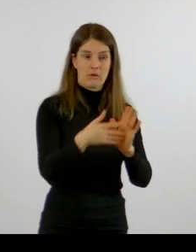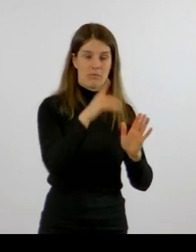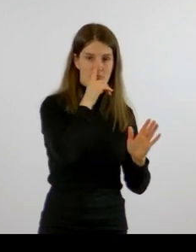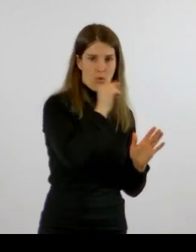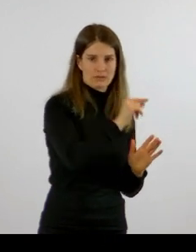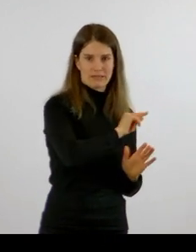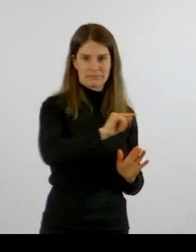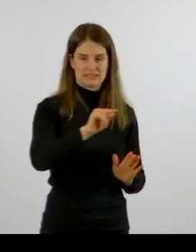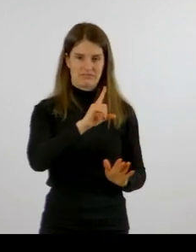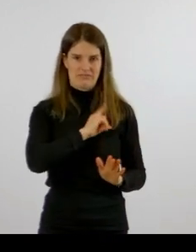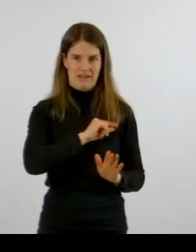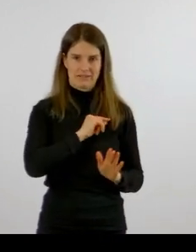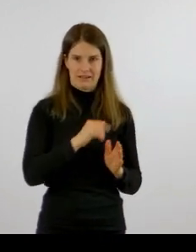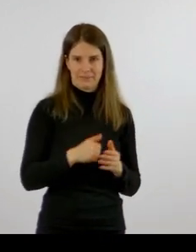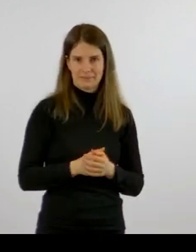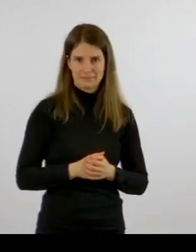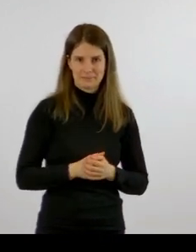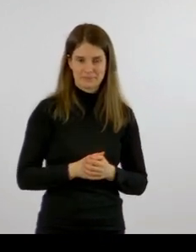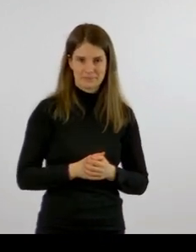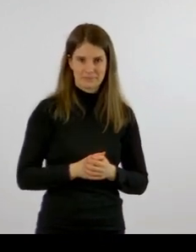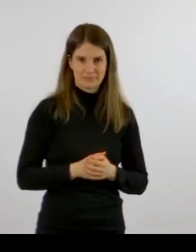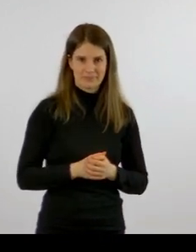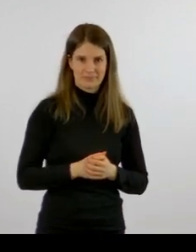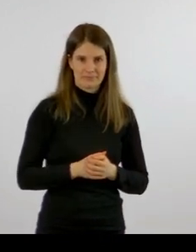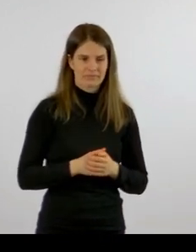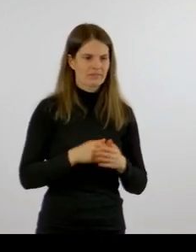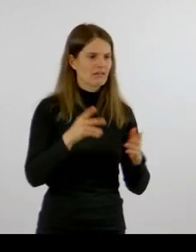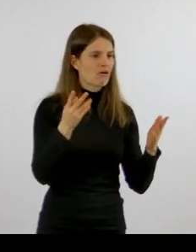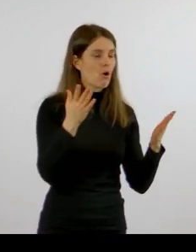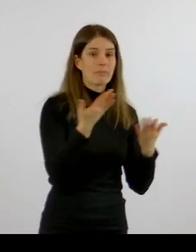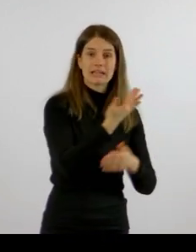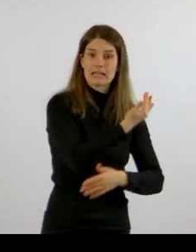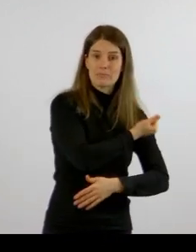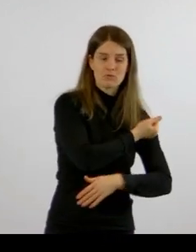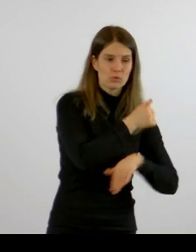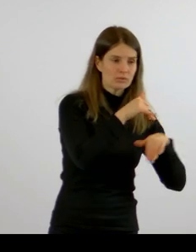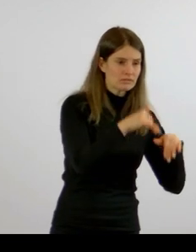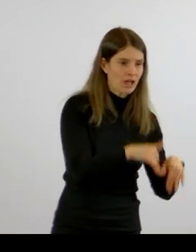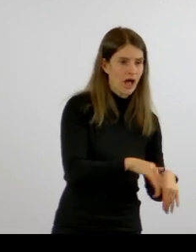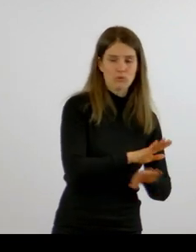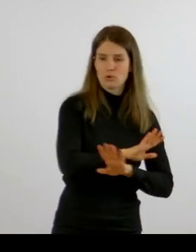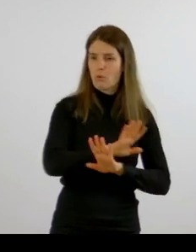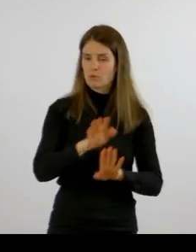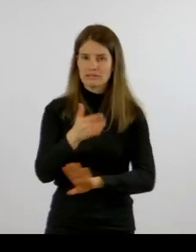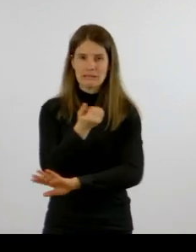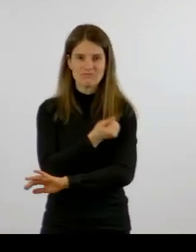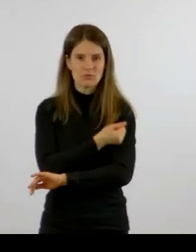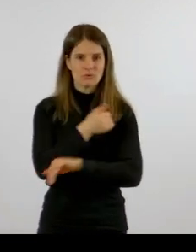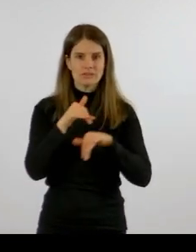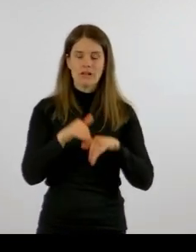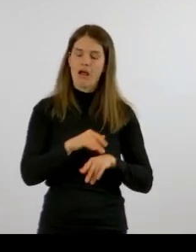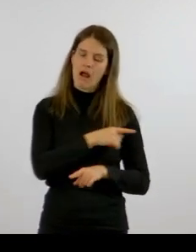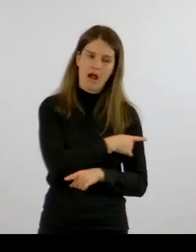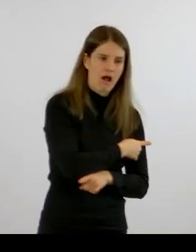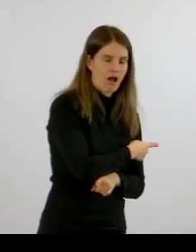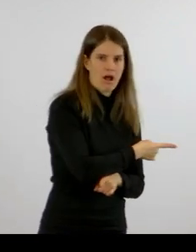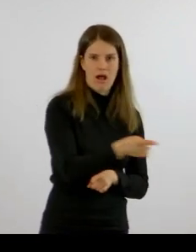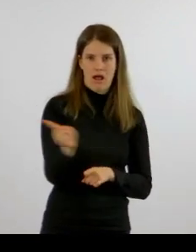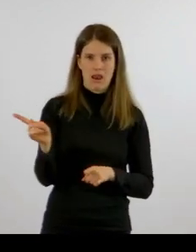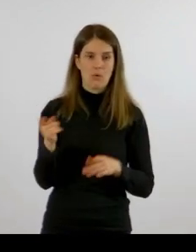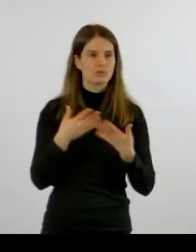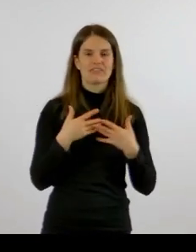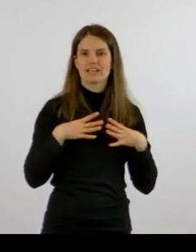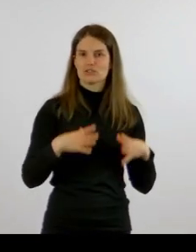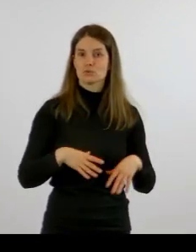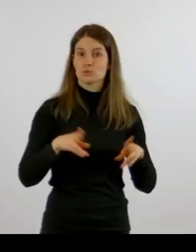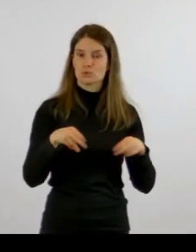stattfindet, und zwar sowohl für Geimpfte und Ungeimpfte, ebenfalls für Genesene.